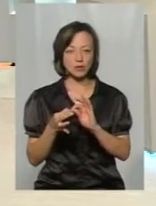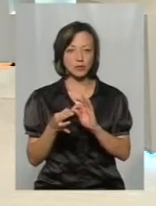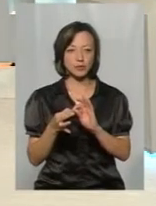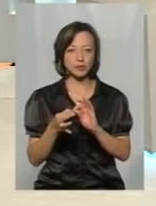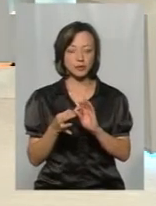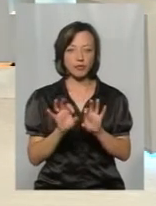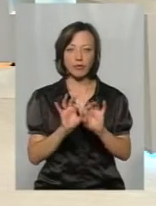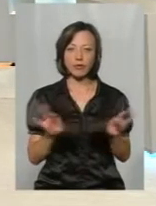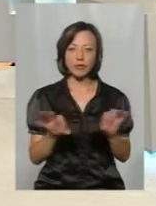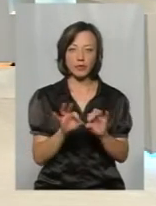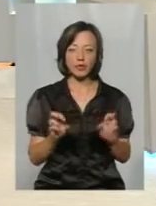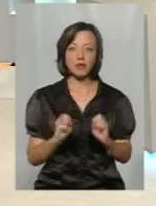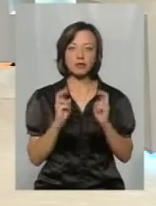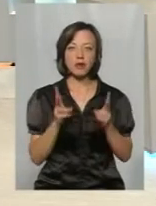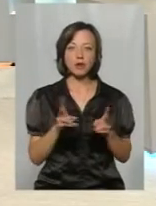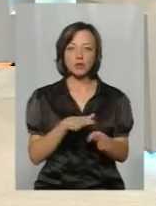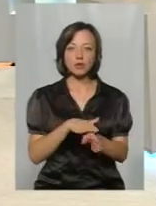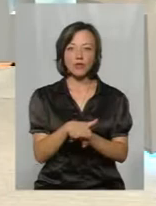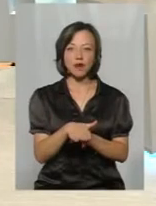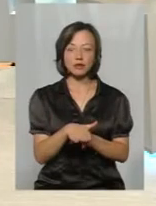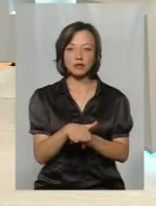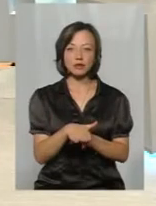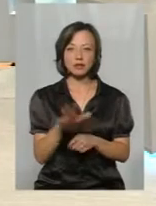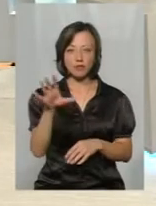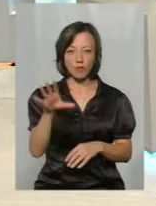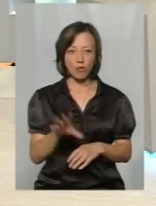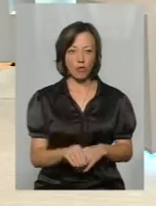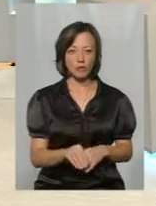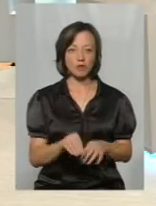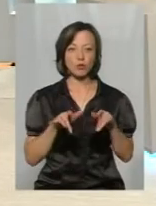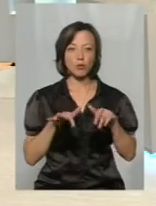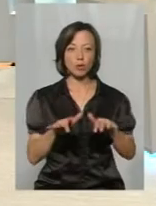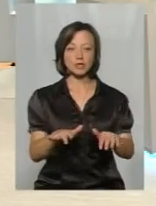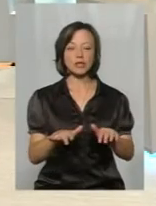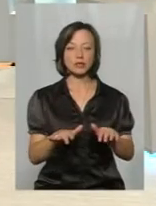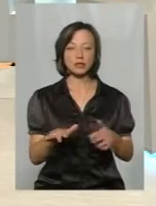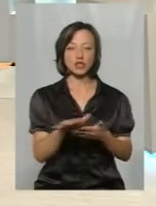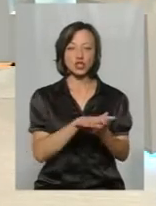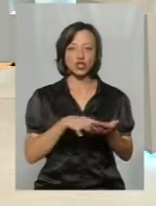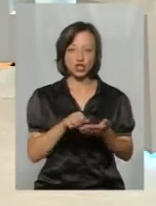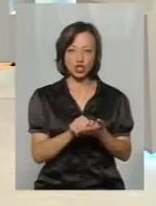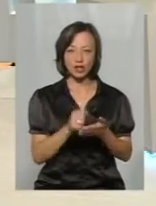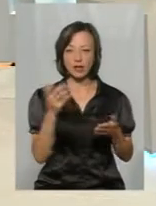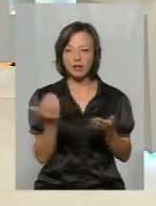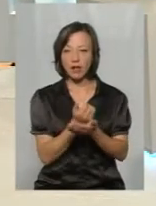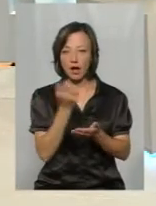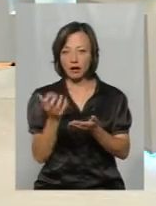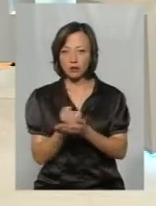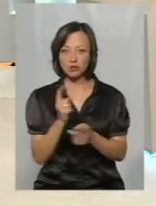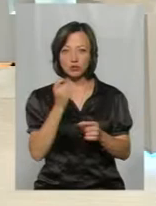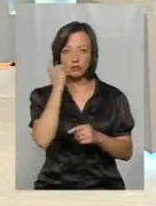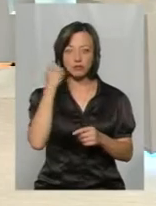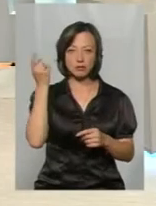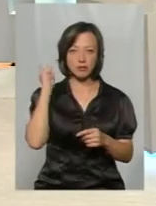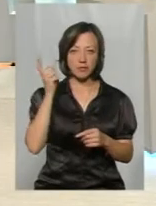таки розповіли, як відбувається повністю весь процес знищення. Ось ви після того, як вже